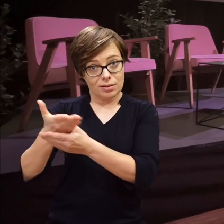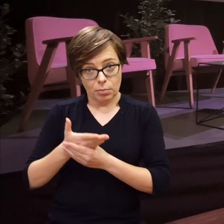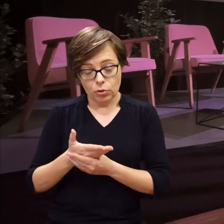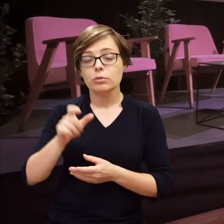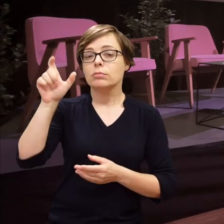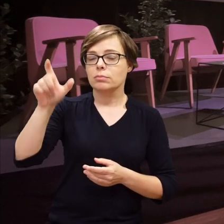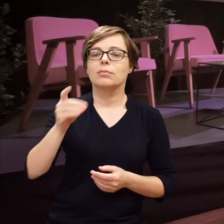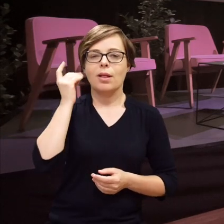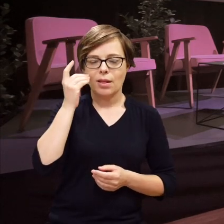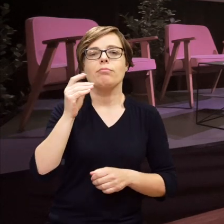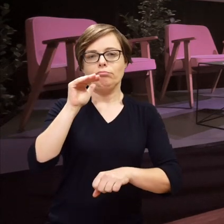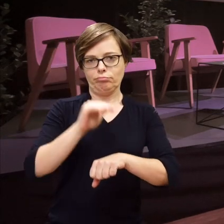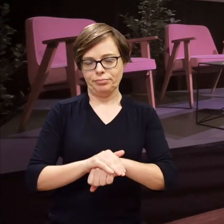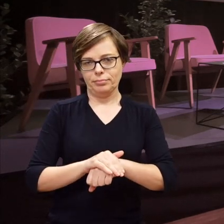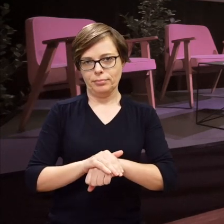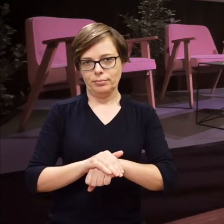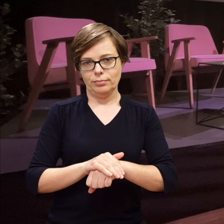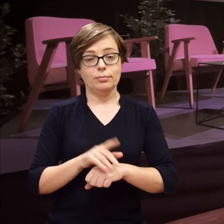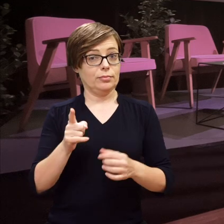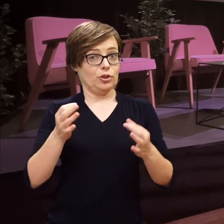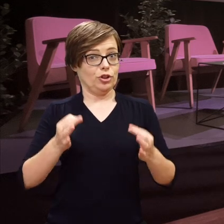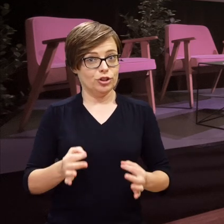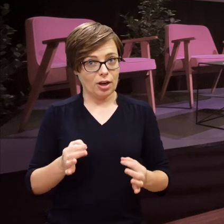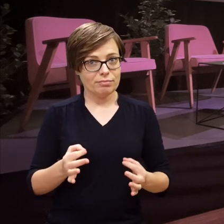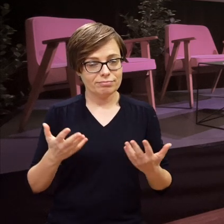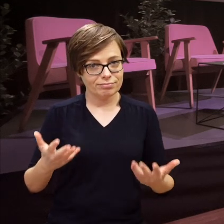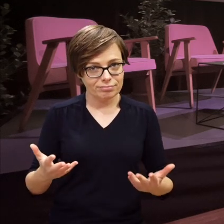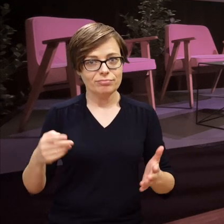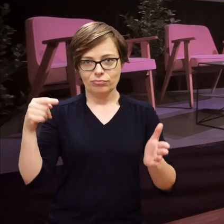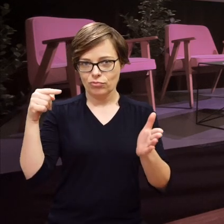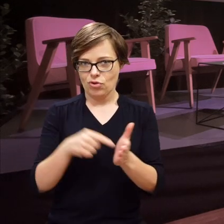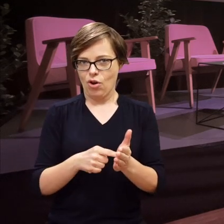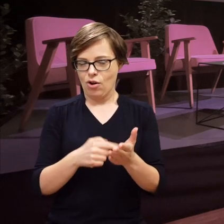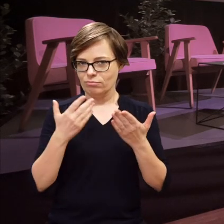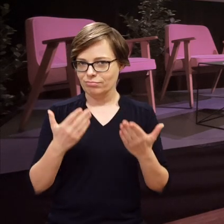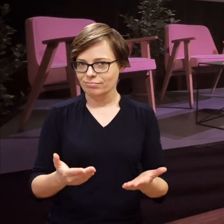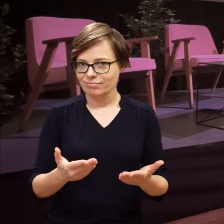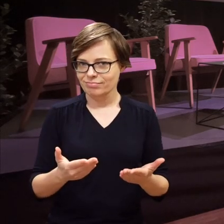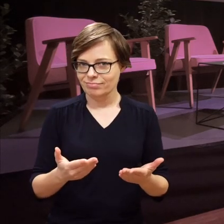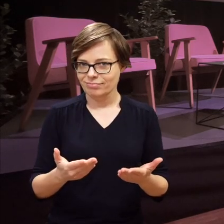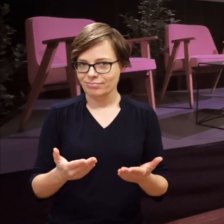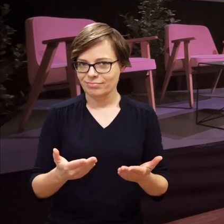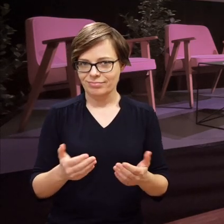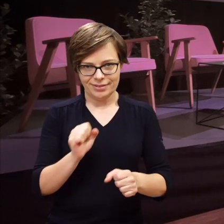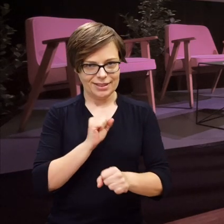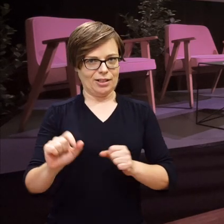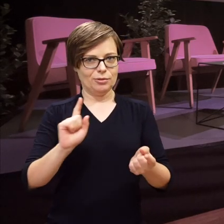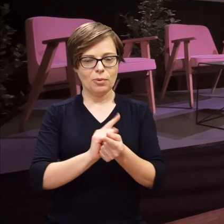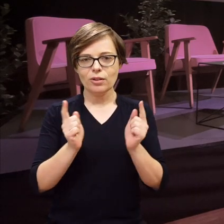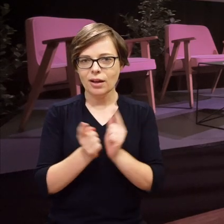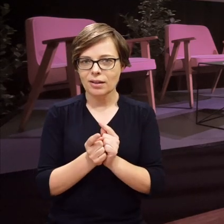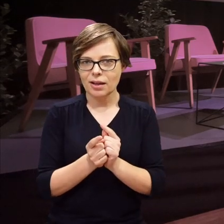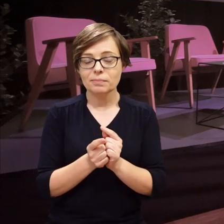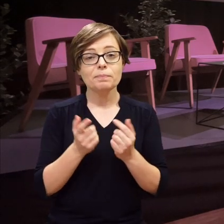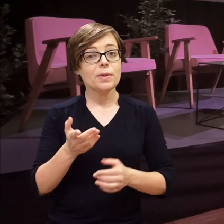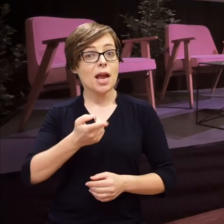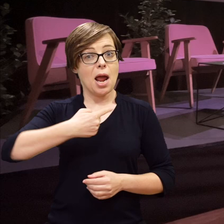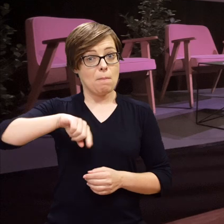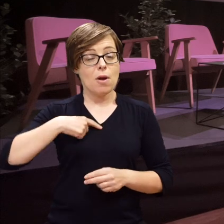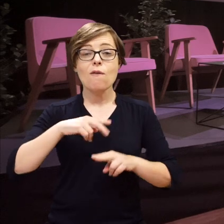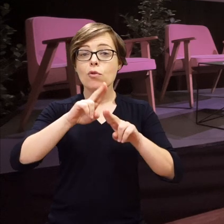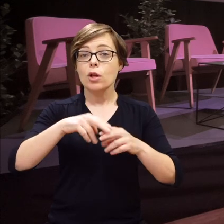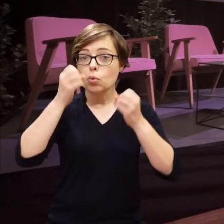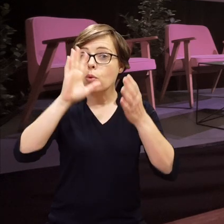Daniel powiedział, jasne, że tak. No i dzisiaj, drodzy Państwo, dochodzimy do tego momentu, w którym jesteśmy i my,